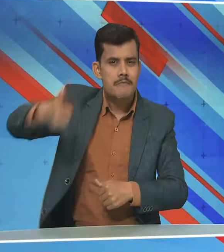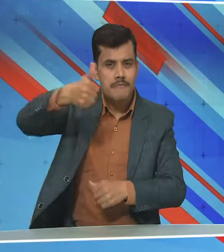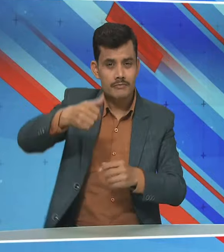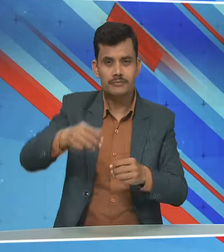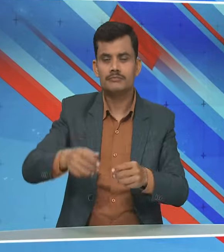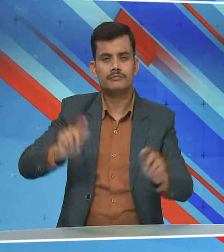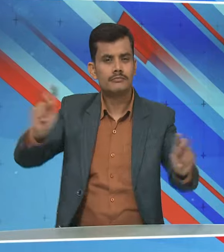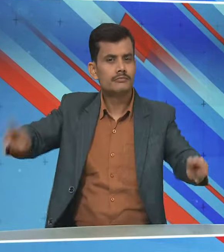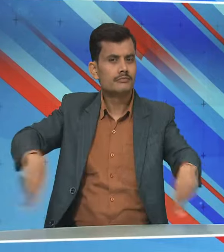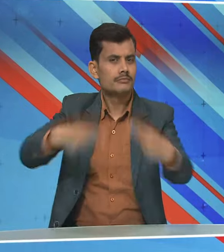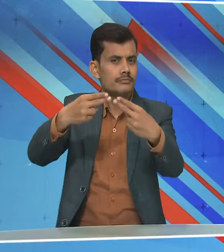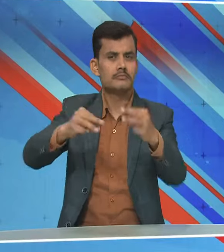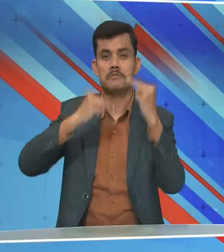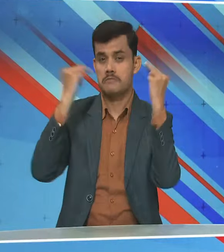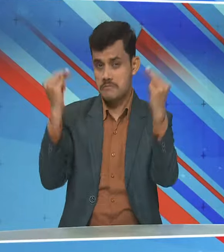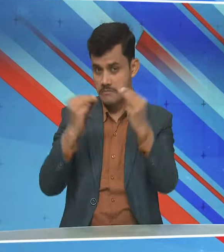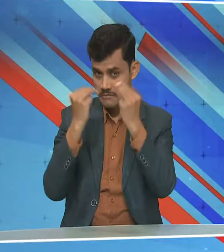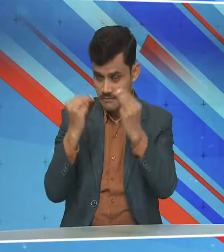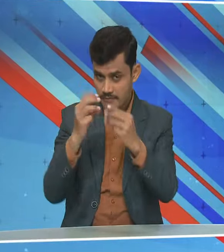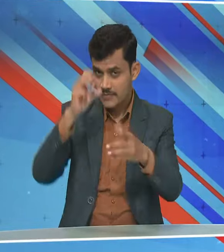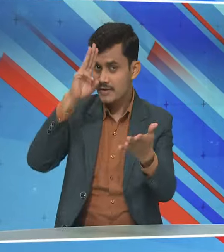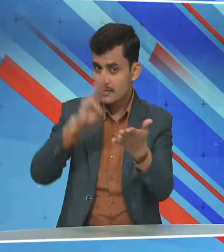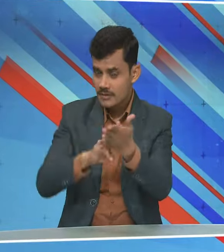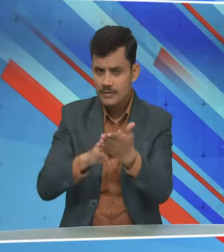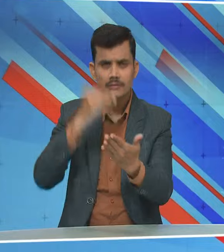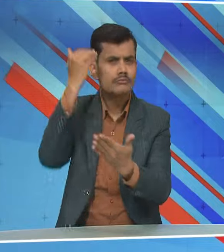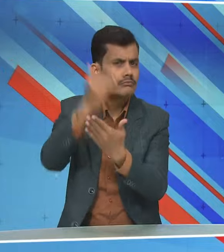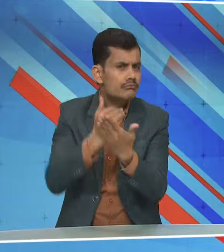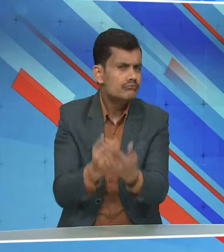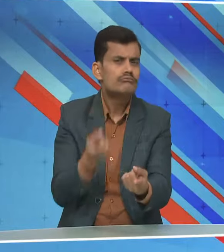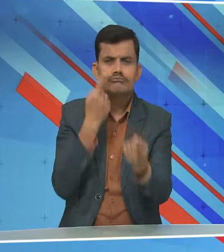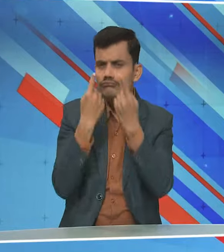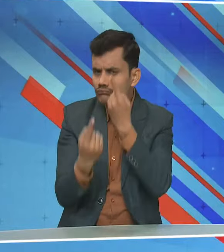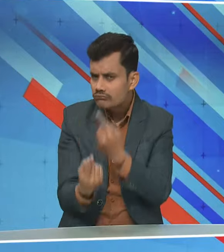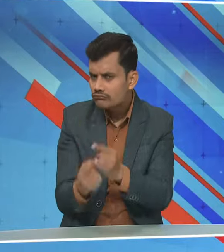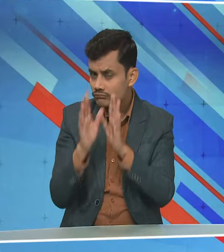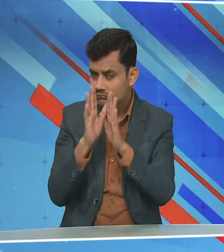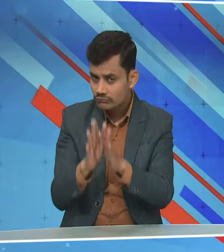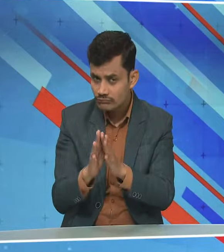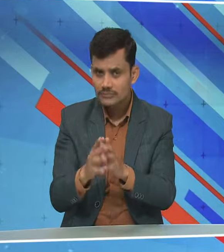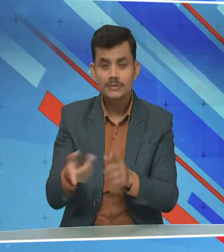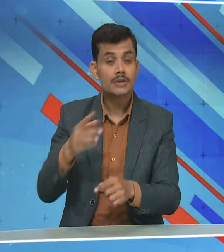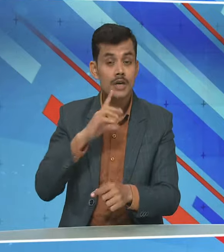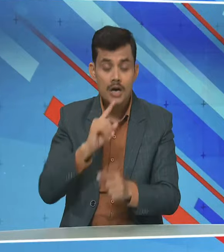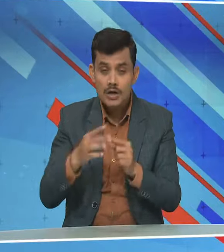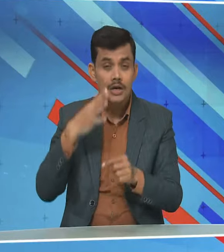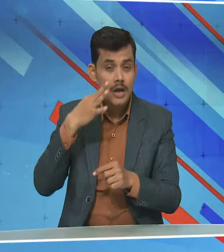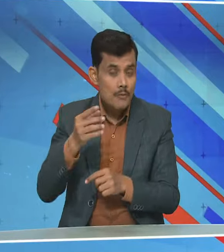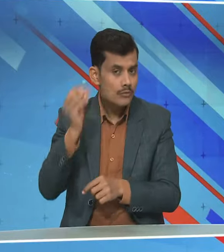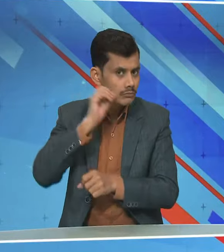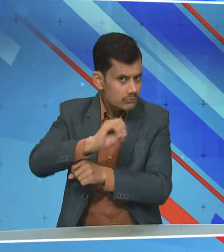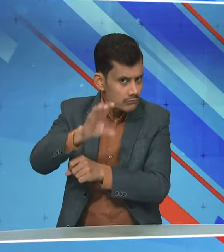वर्चूल बैठक कर मुख्यमंत्री ने कारिक्रम की तैयारियों की समीक्षा की और आविश्यक दिशार